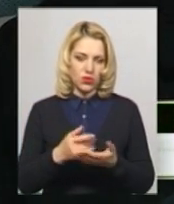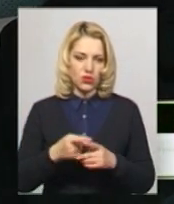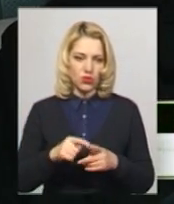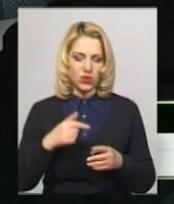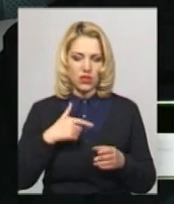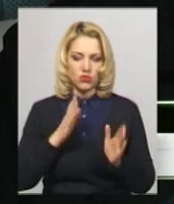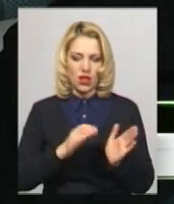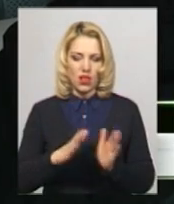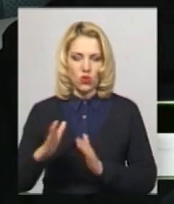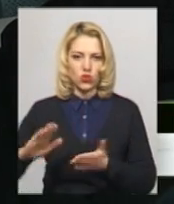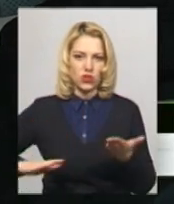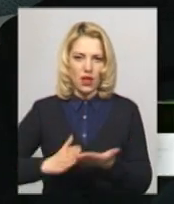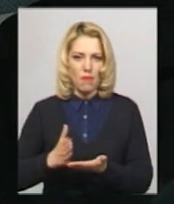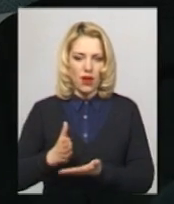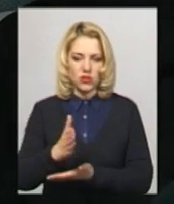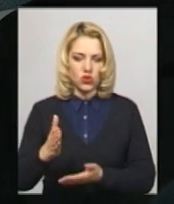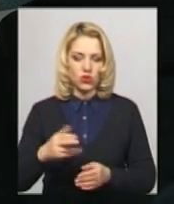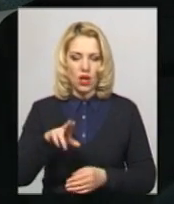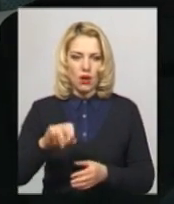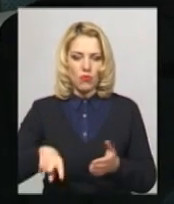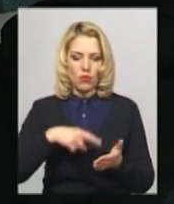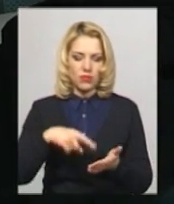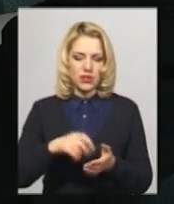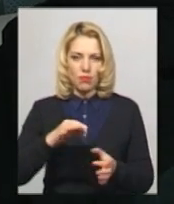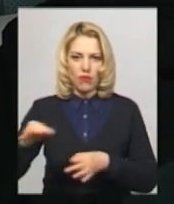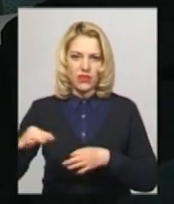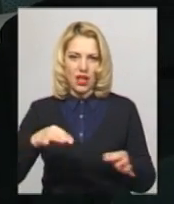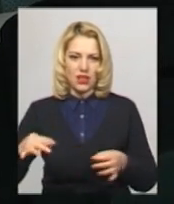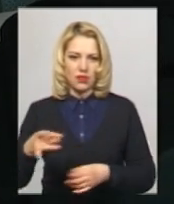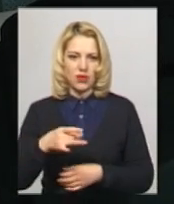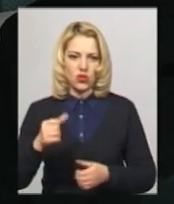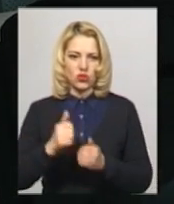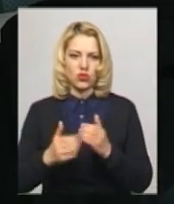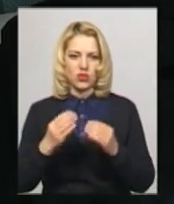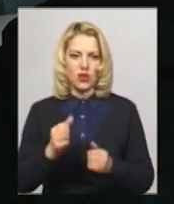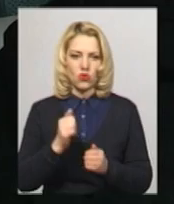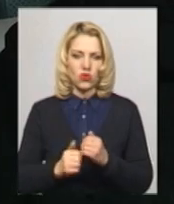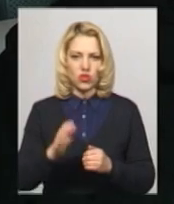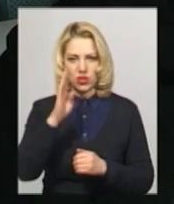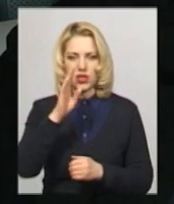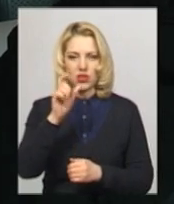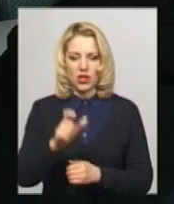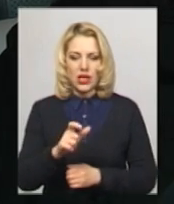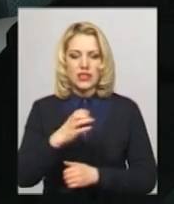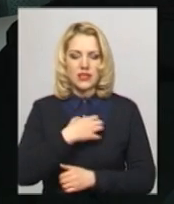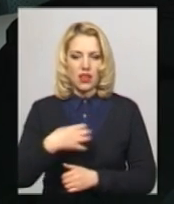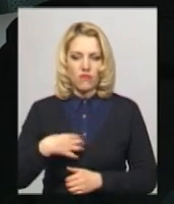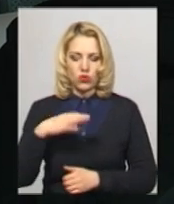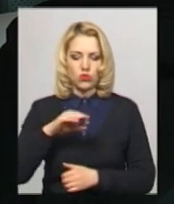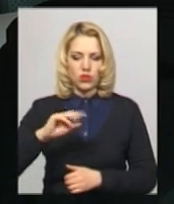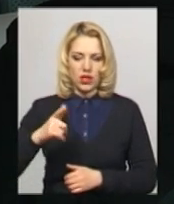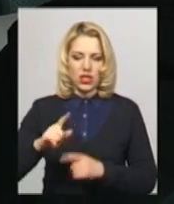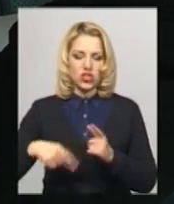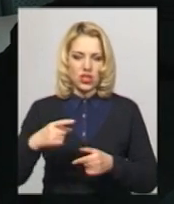маршрут поїздок по місту, по віддаленим районам. Щодня кожен житель Славути і ОТГ може через мережу